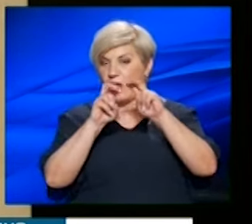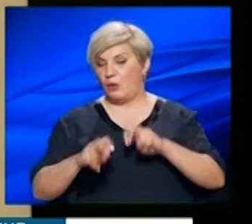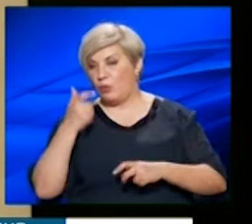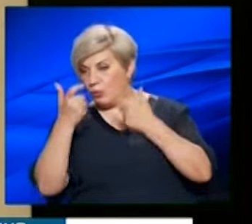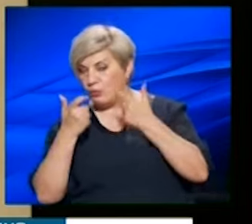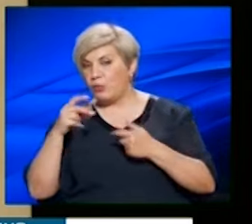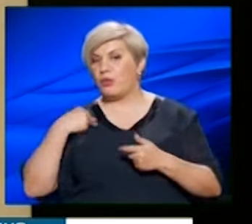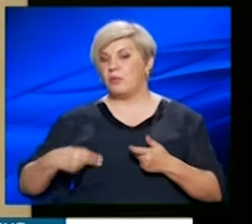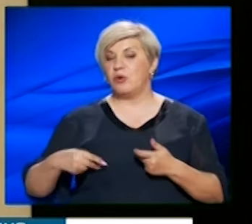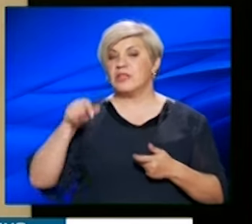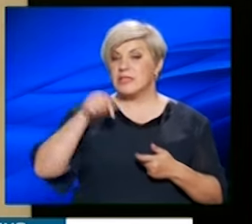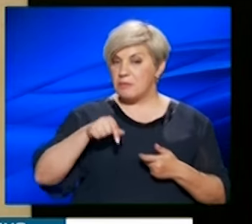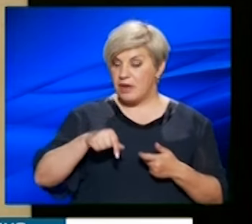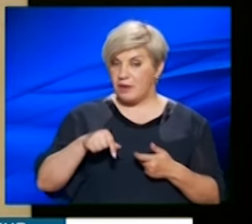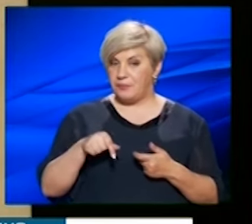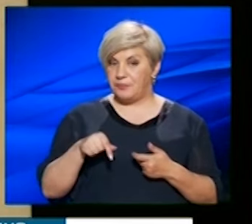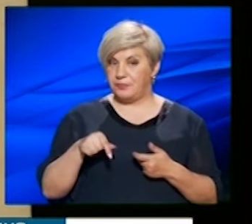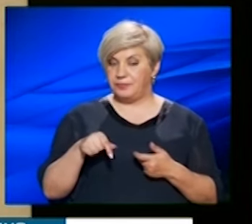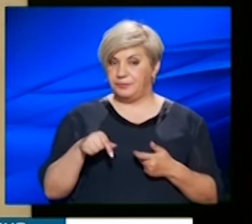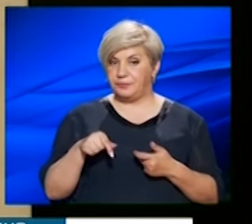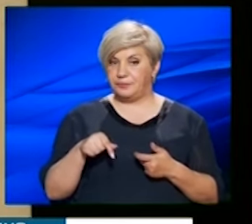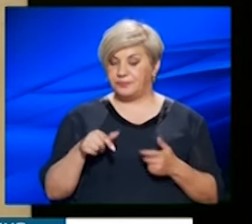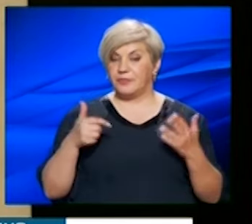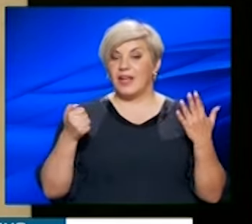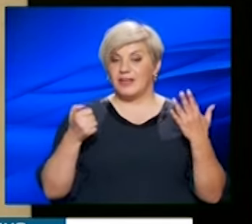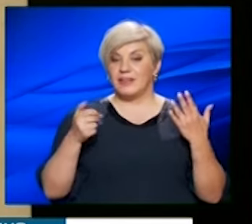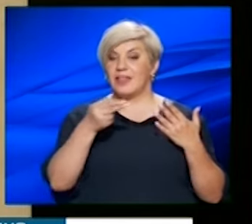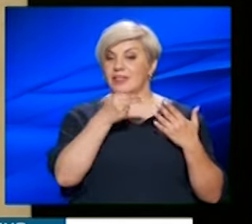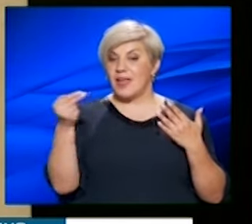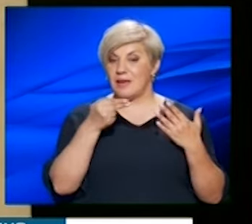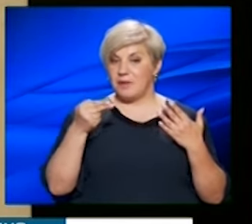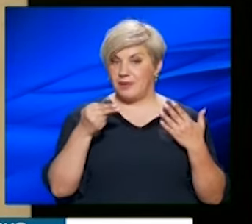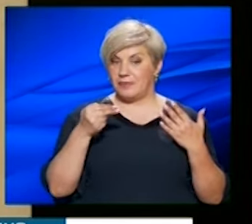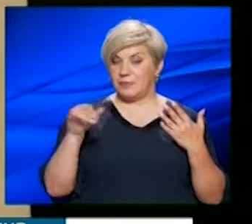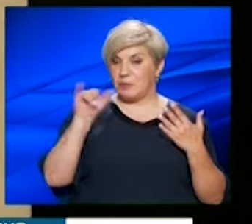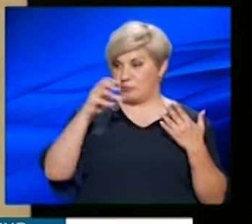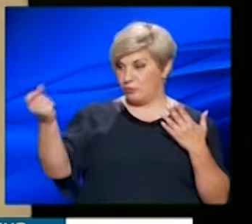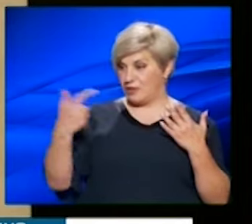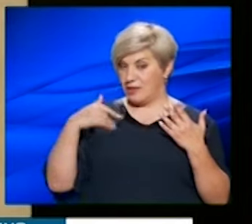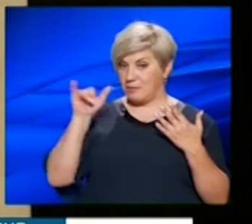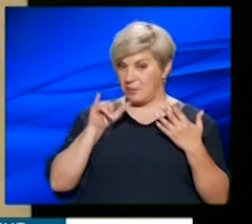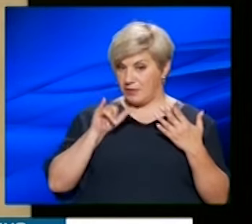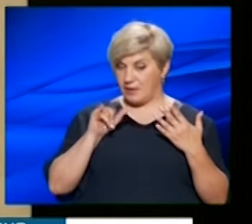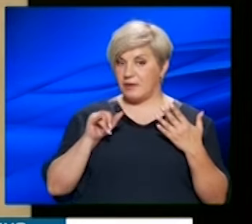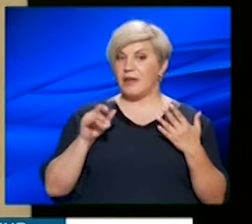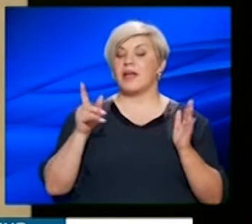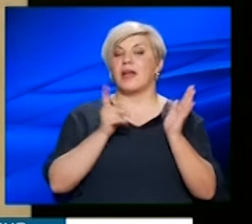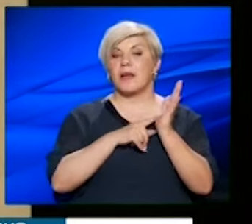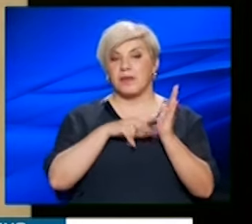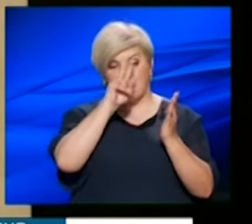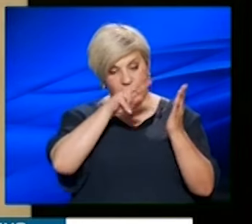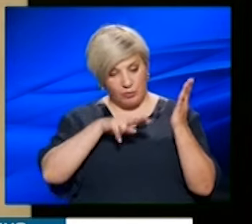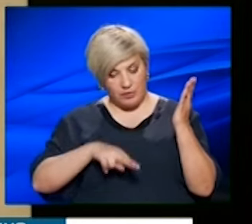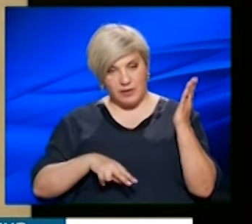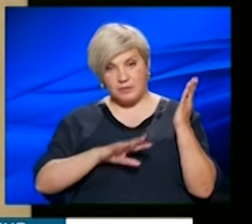Δήμου. Γιατί σήμερα, στα 60 θέματα που μας στείλατε την Πέμπτη και έπρεπε να δούμε